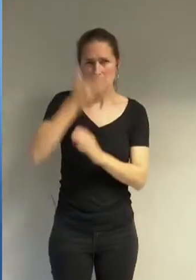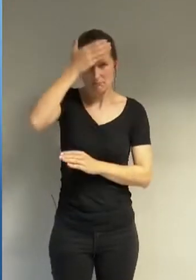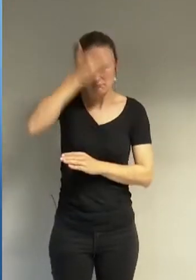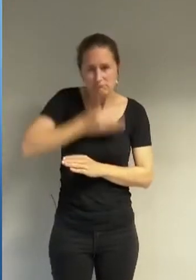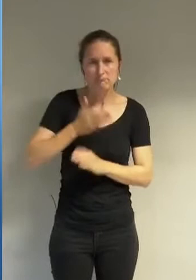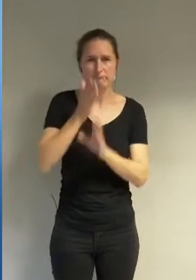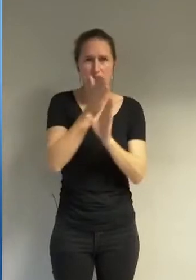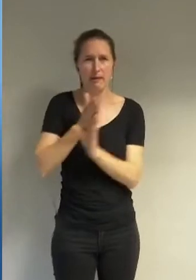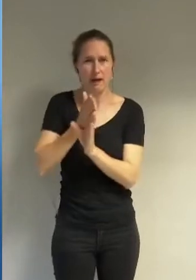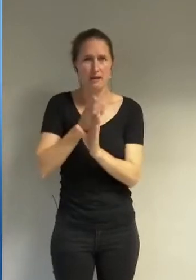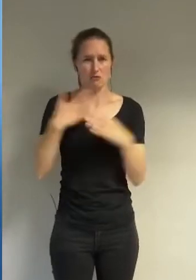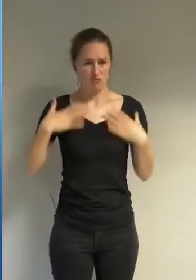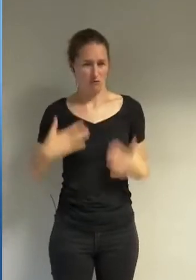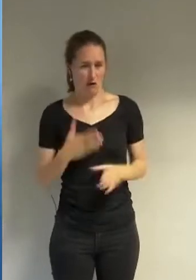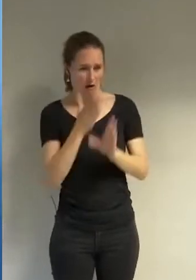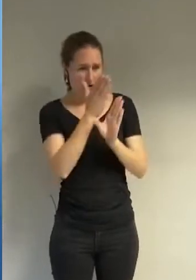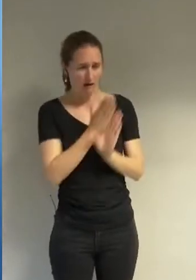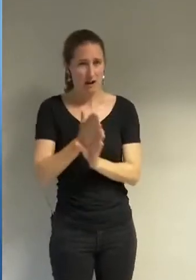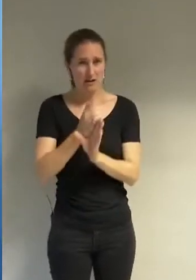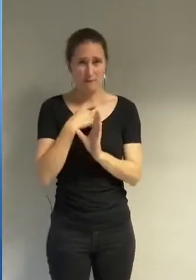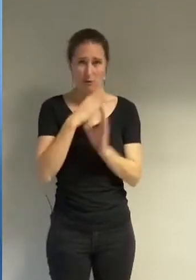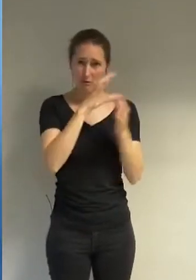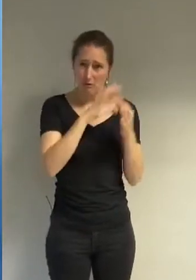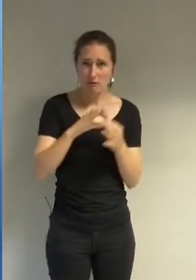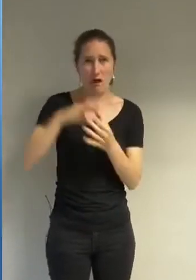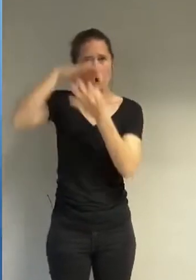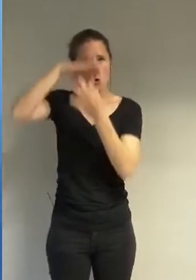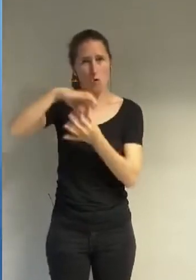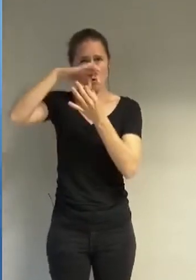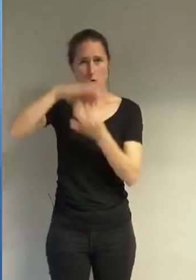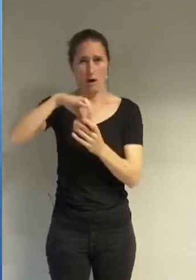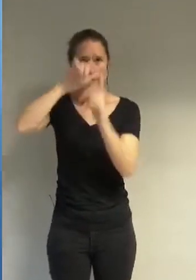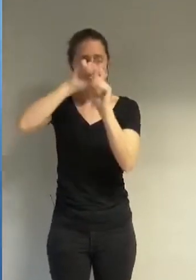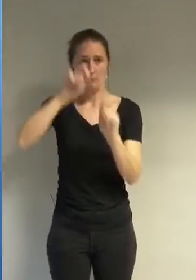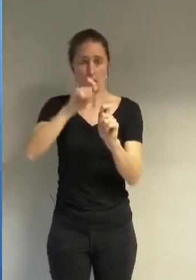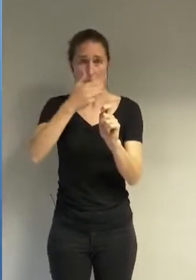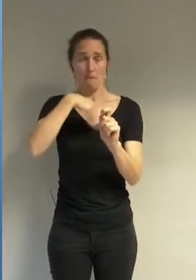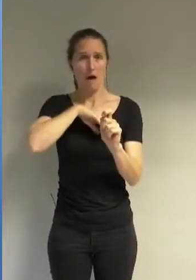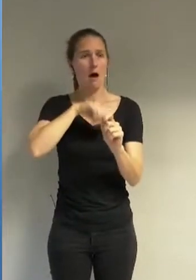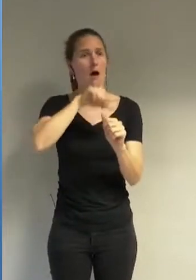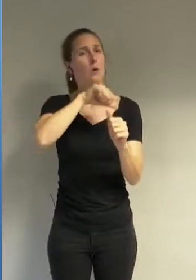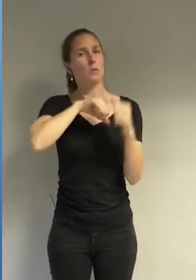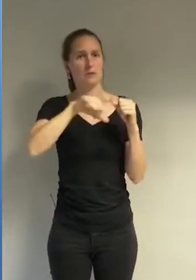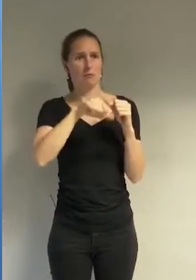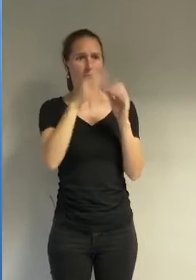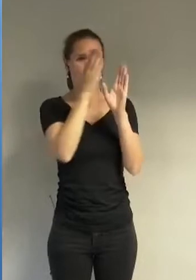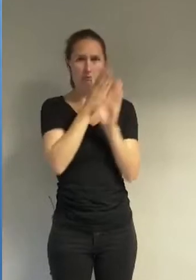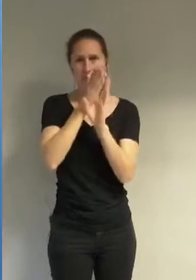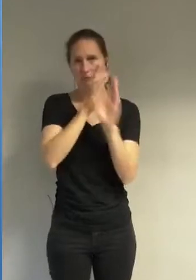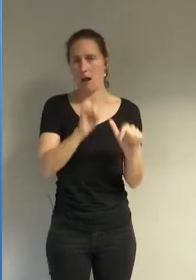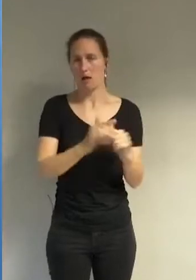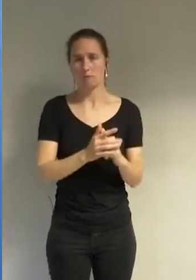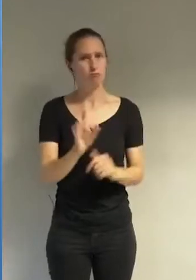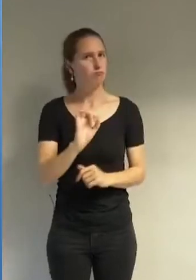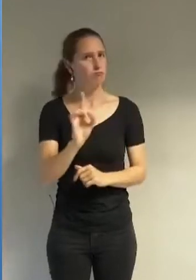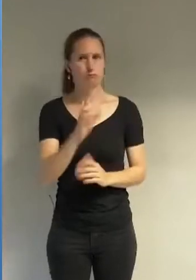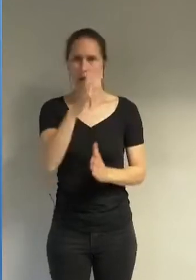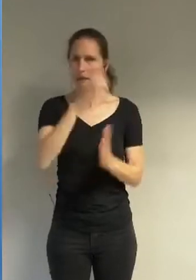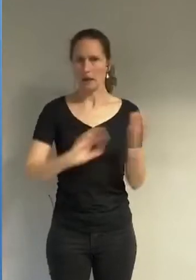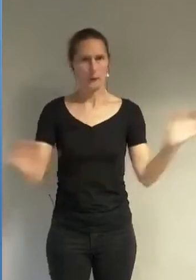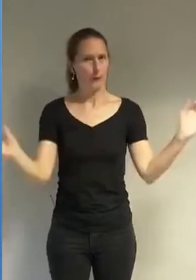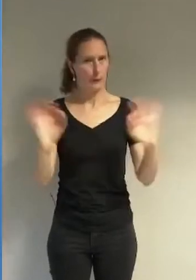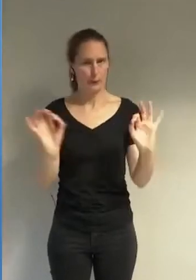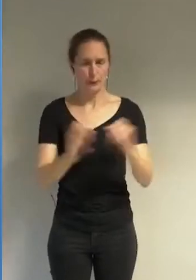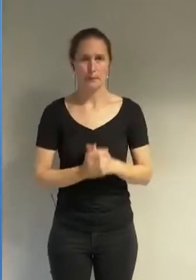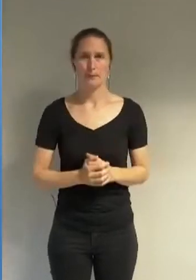corps pour vivre et respecter leur foi cette réalité ne doit pas être passée sous silence à l'occasion de ce